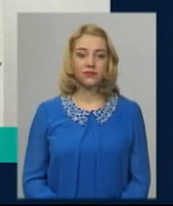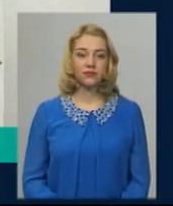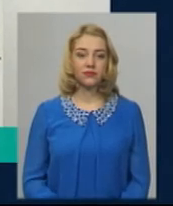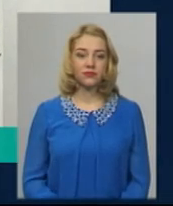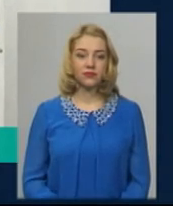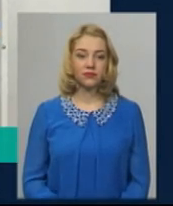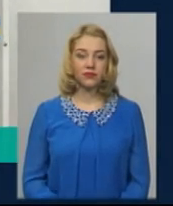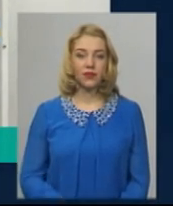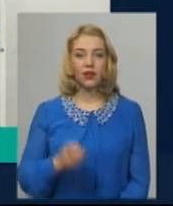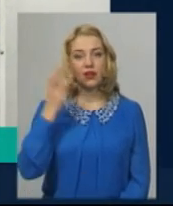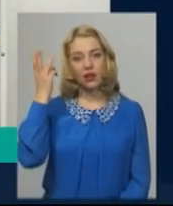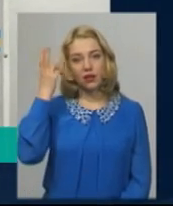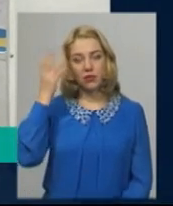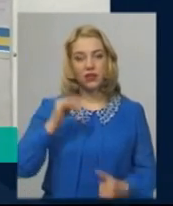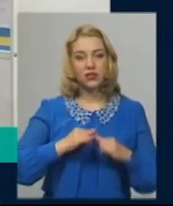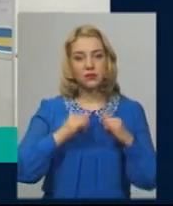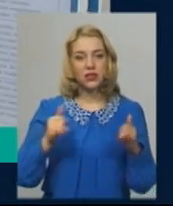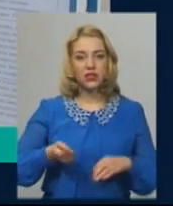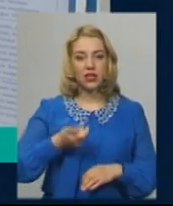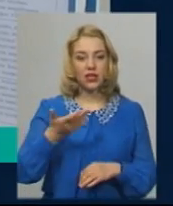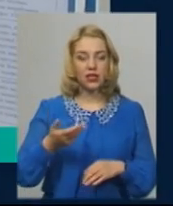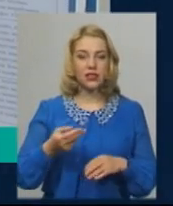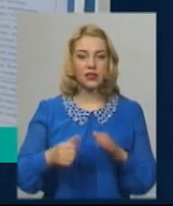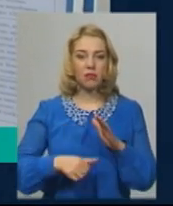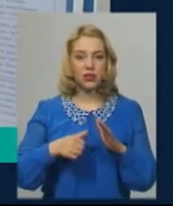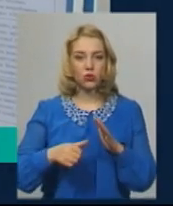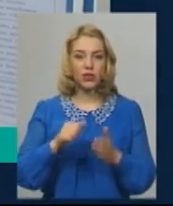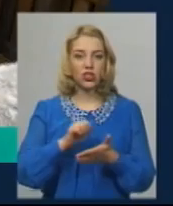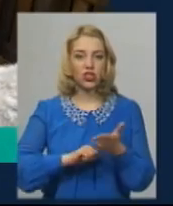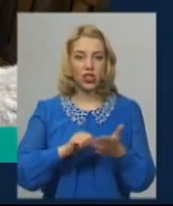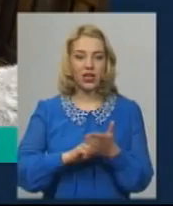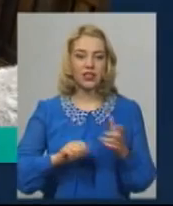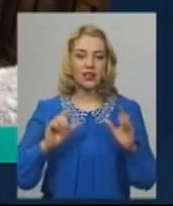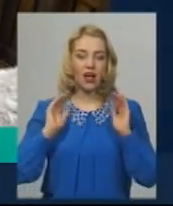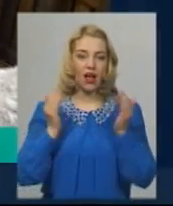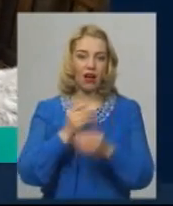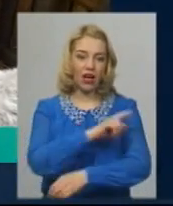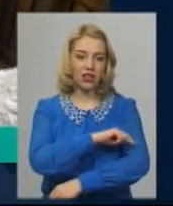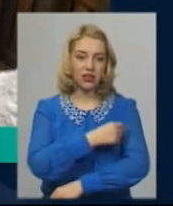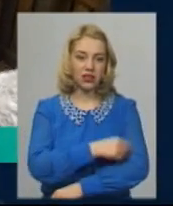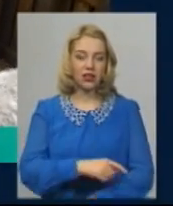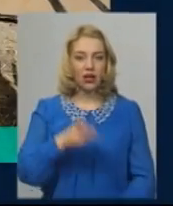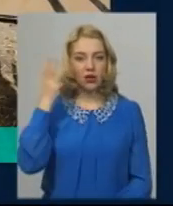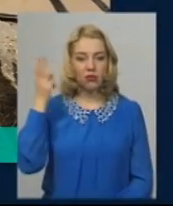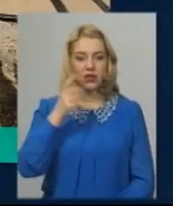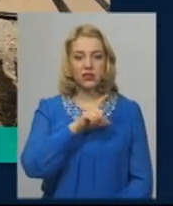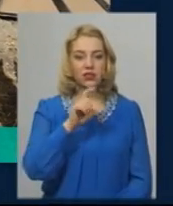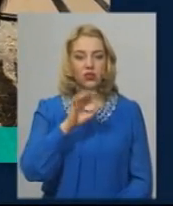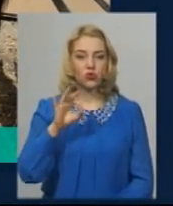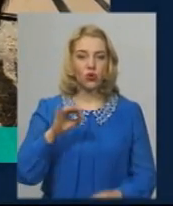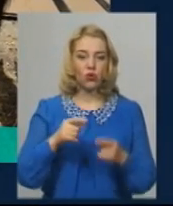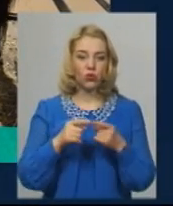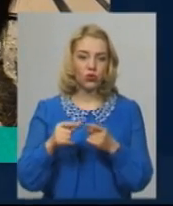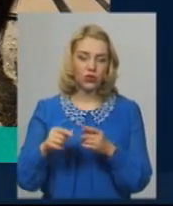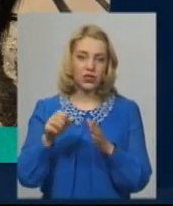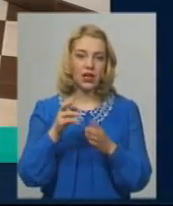На Хмельниччині збільшилась кількість безробітних через карантин. У Хмельницькому зоокуточку закінчуються запаси їжі